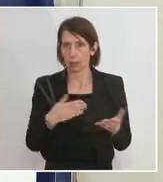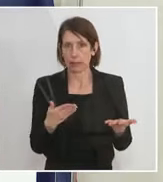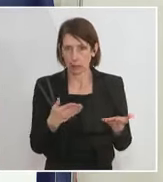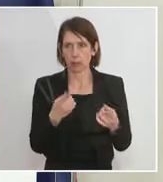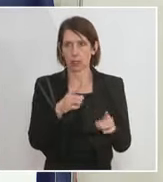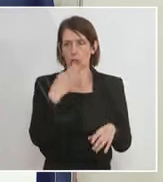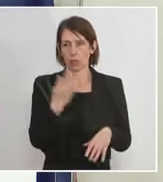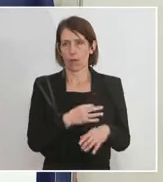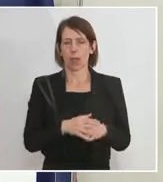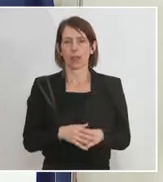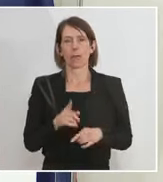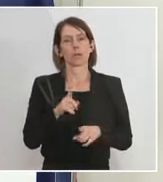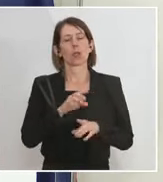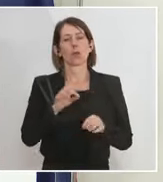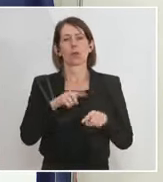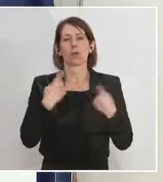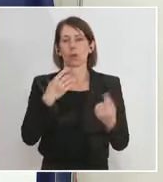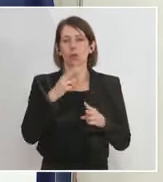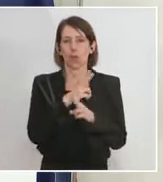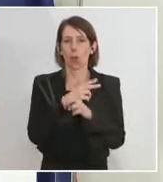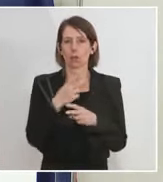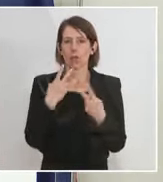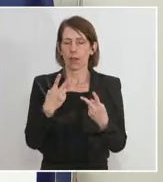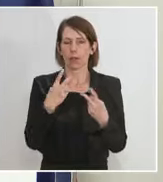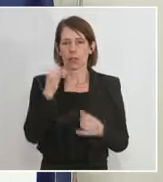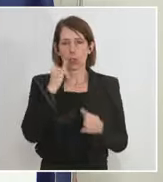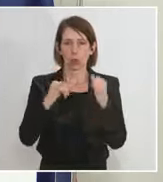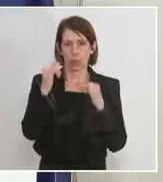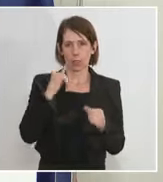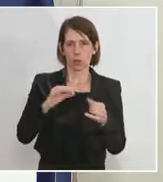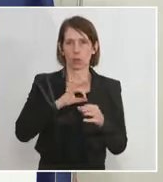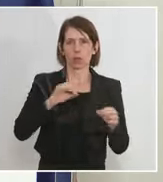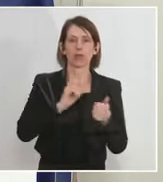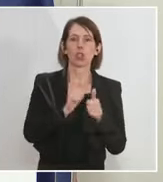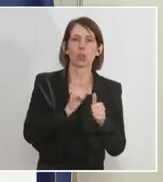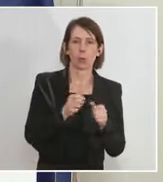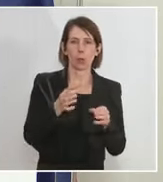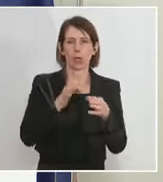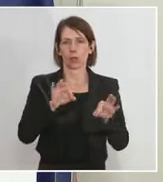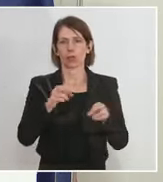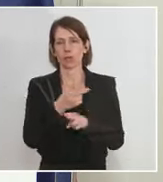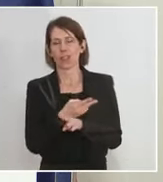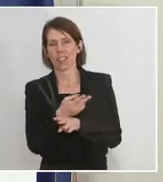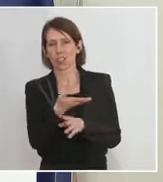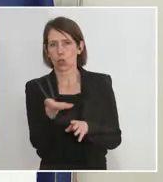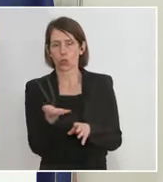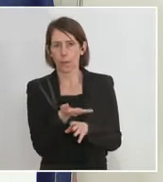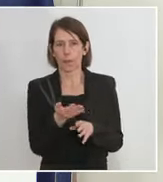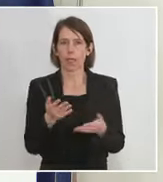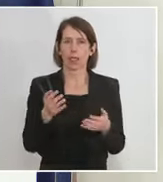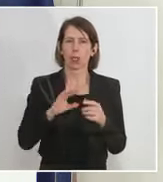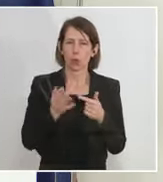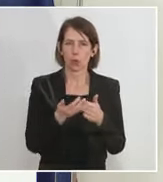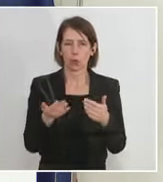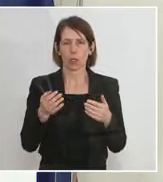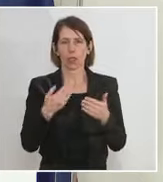uns ganz entscheidend, auch indirekt entscheidend für Kultur, Sport, Gastronomie und viele andere Branchen. Und daher haben wir natürlich